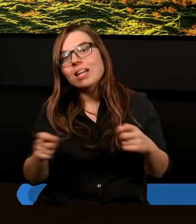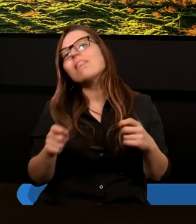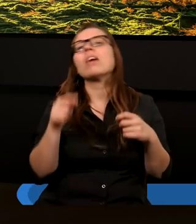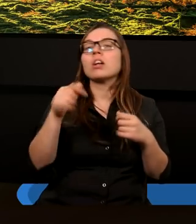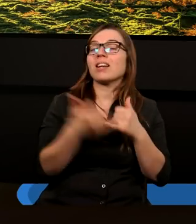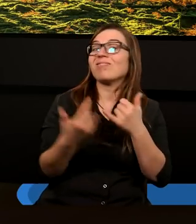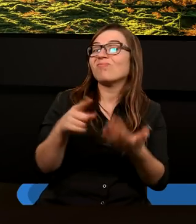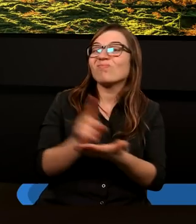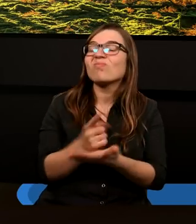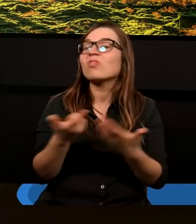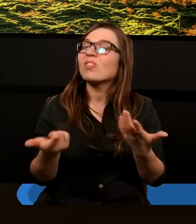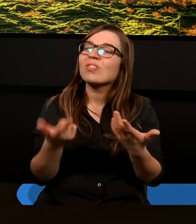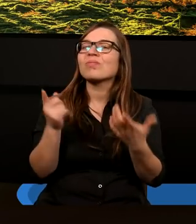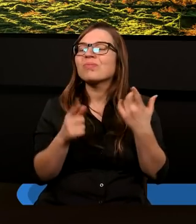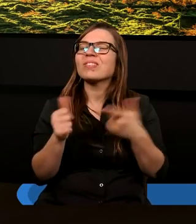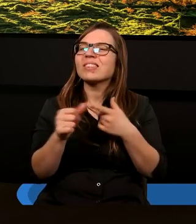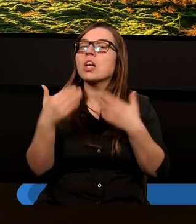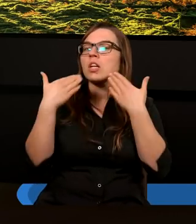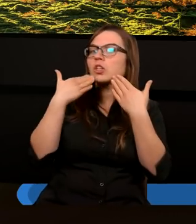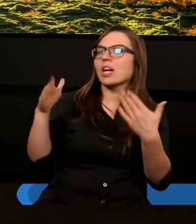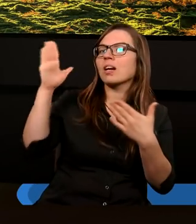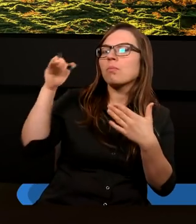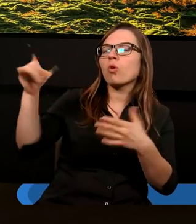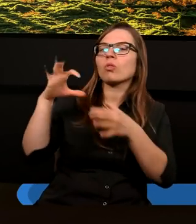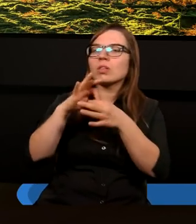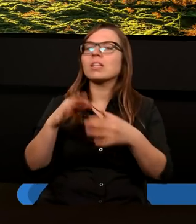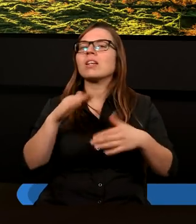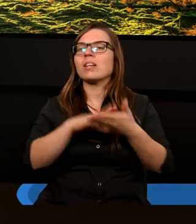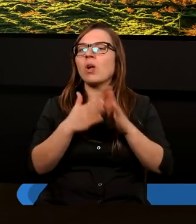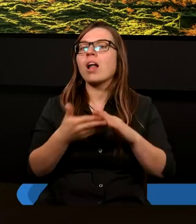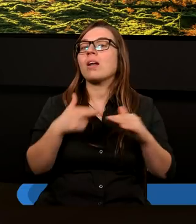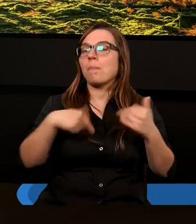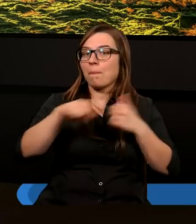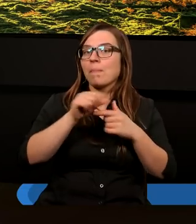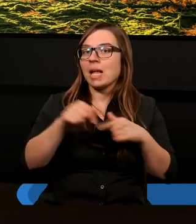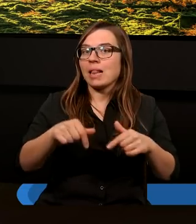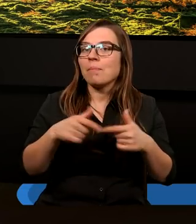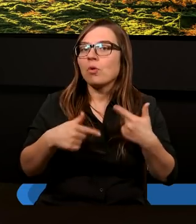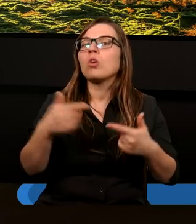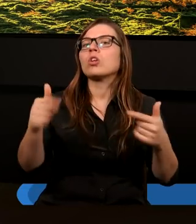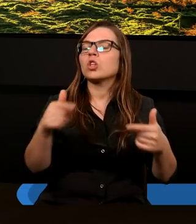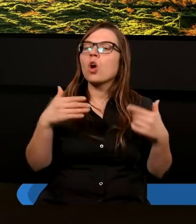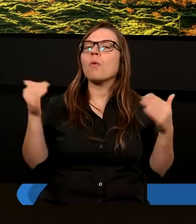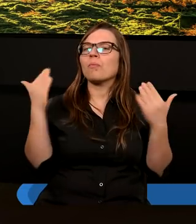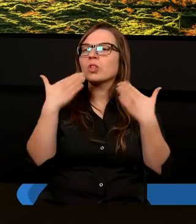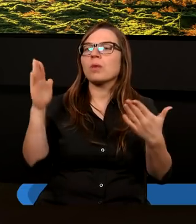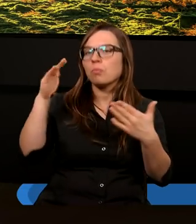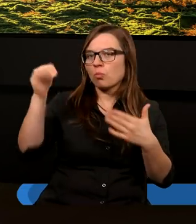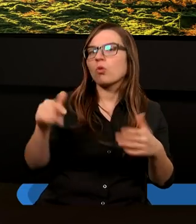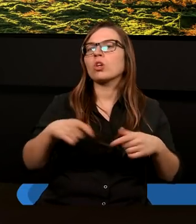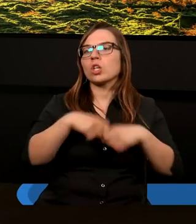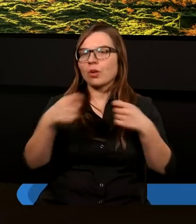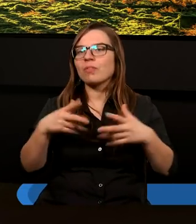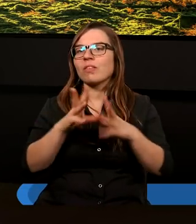pozostaje zawsze Sobór. No i dzięki Bogu tak się składa, że akurat w Kościele, w którym my jesteśmy, co pięć lat taki Sobór się